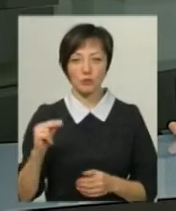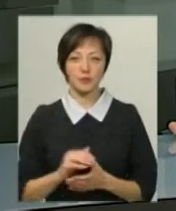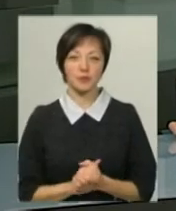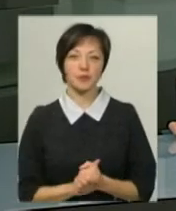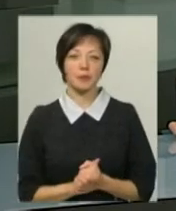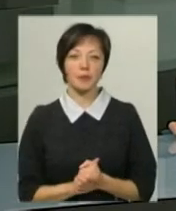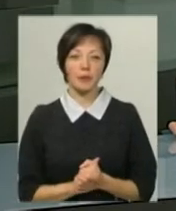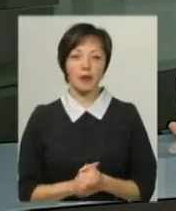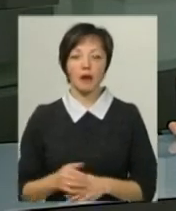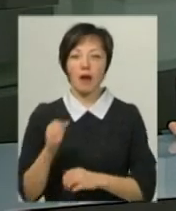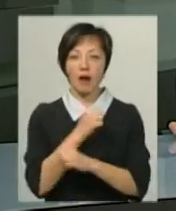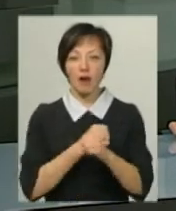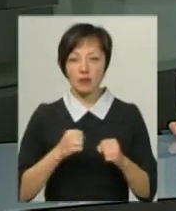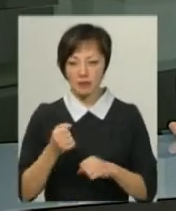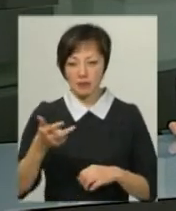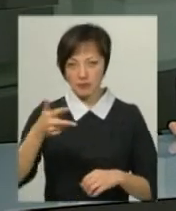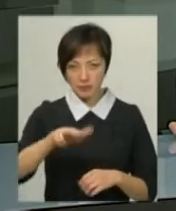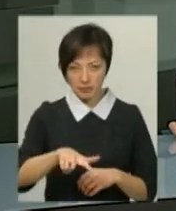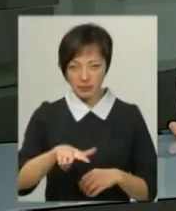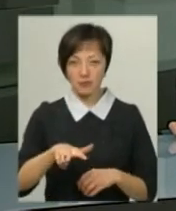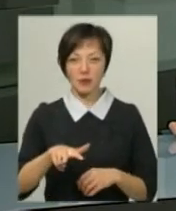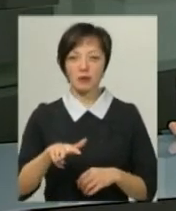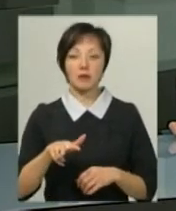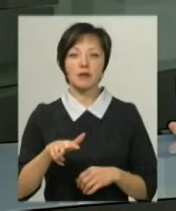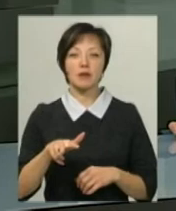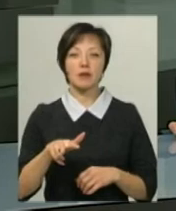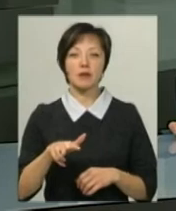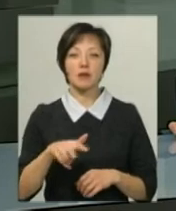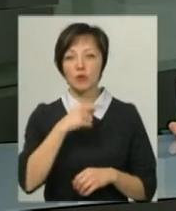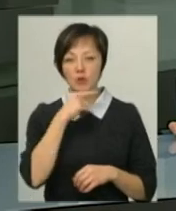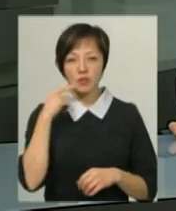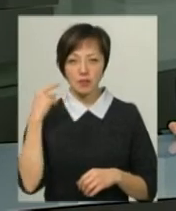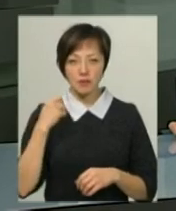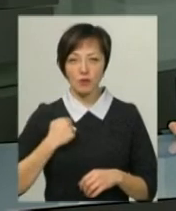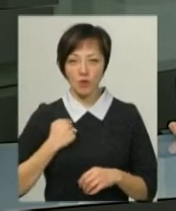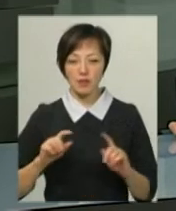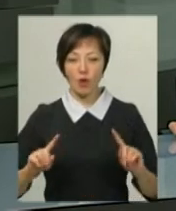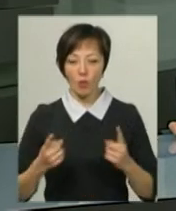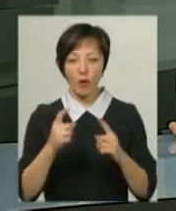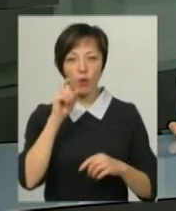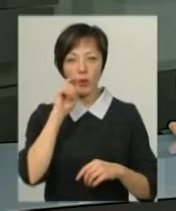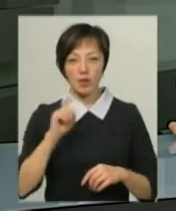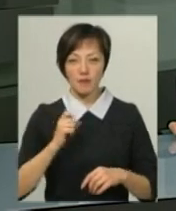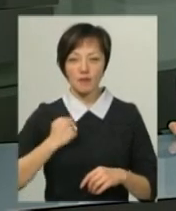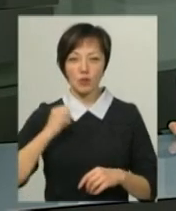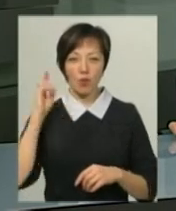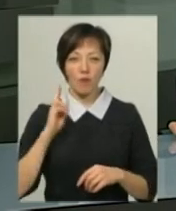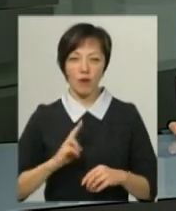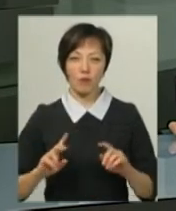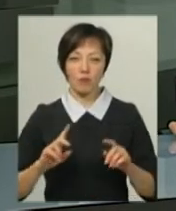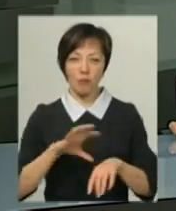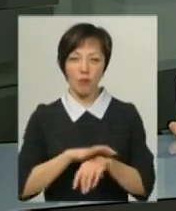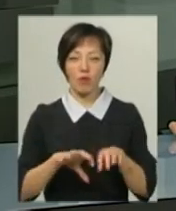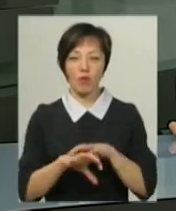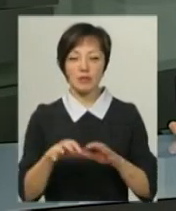Броньовані артилерійські катери Бердянськ, Нікополь та буксир Яни Капу російські силовики захопили, а українських військових взяли у полон.